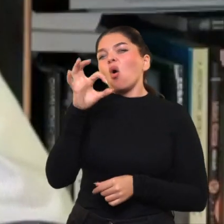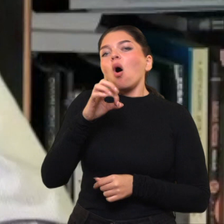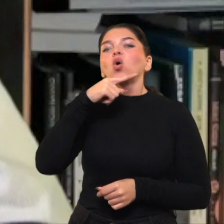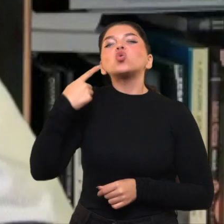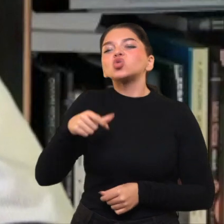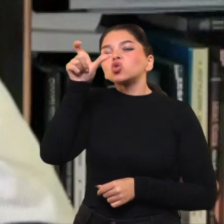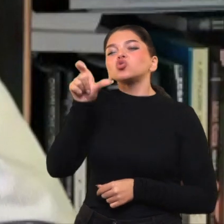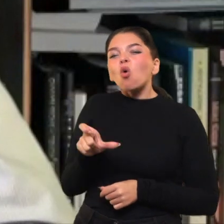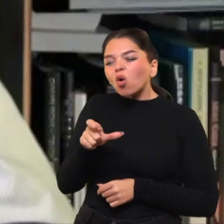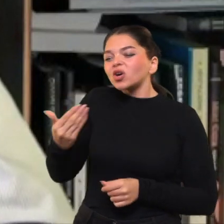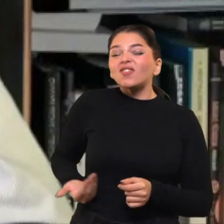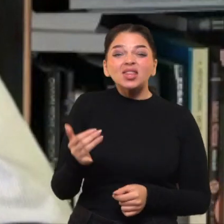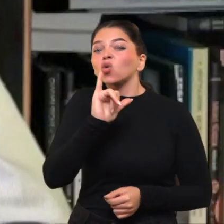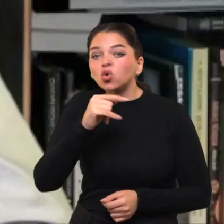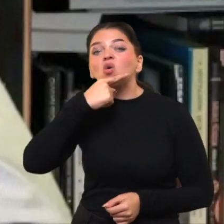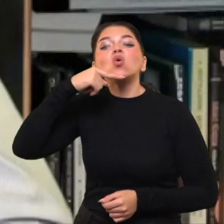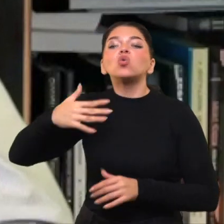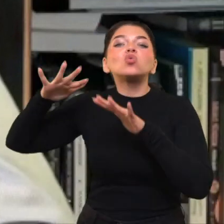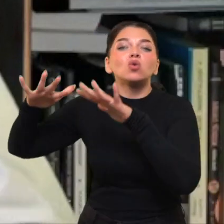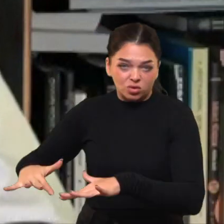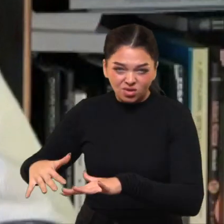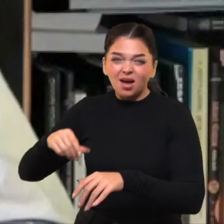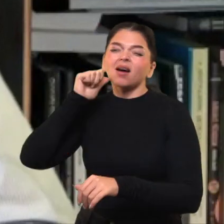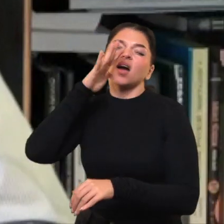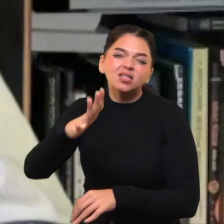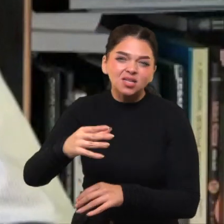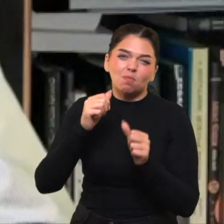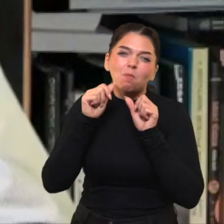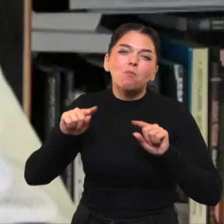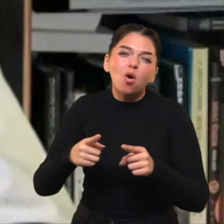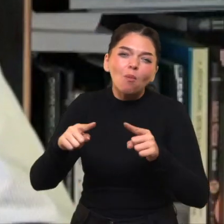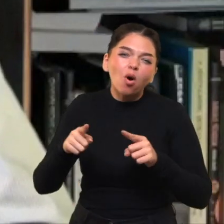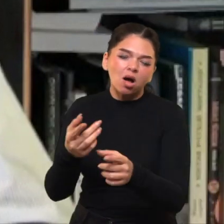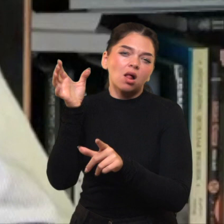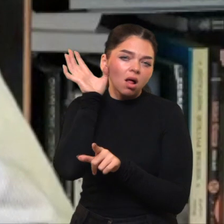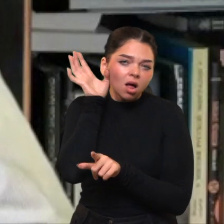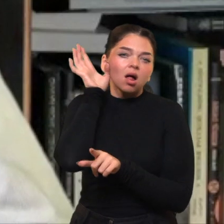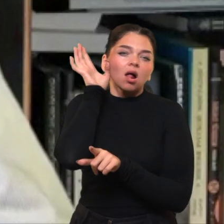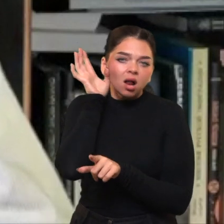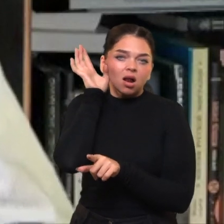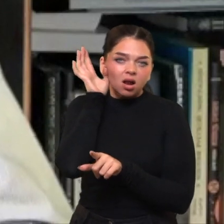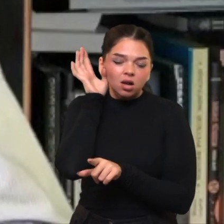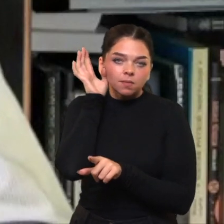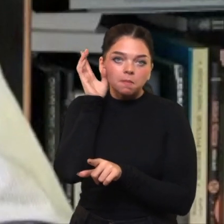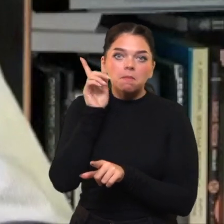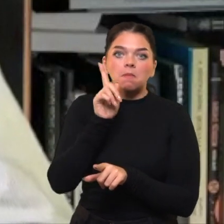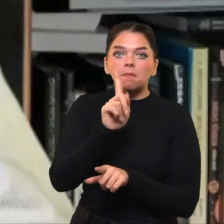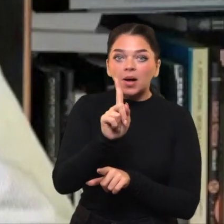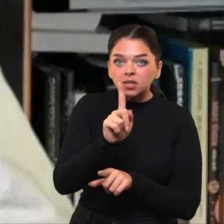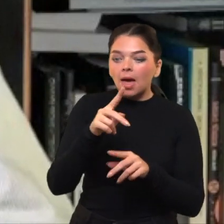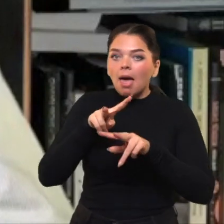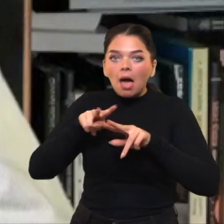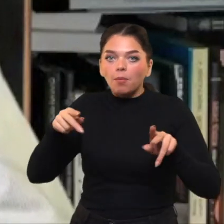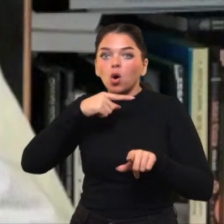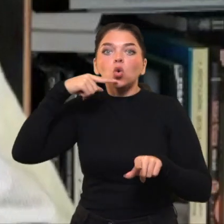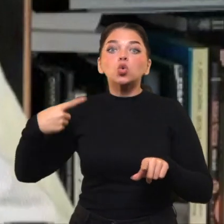gyvenantį Rusijoje, kuris kasdintis jog įveikiamas tos propagandos dėl alternatyvos nebuvimo. Bet lygiai toks pat